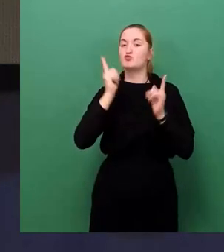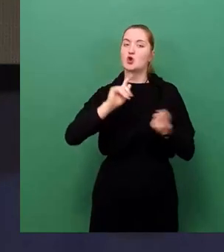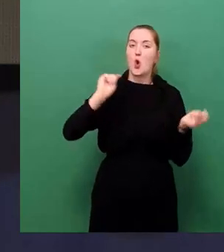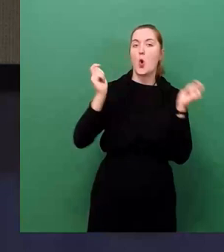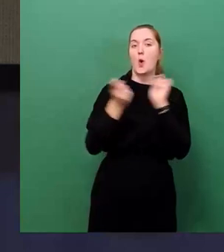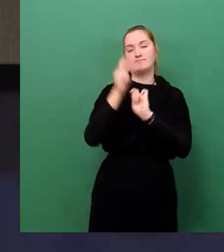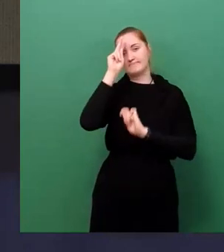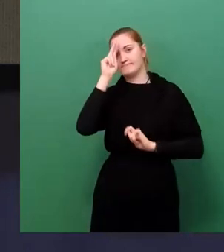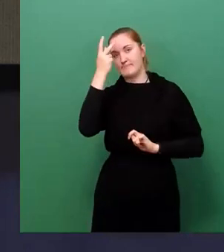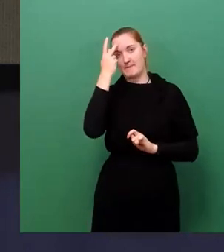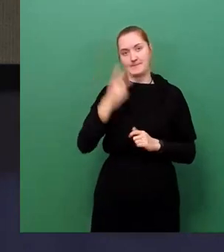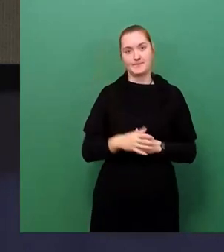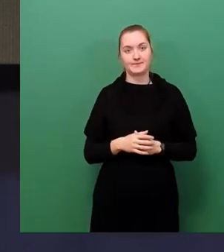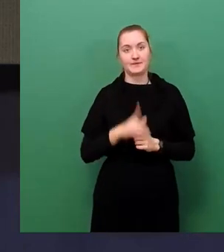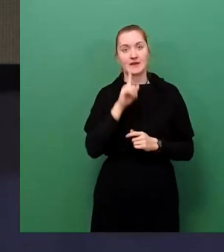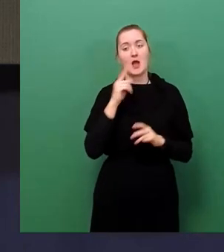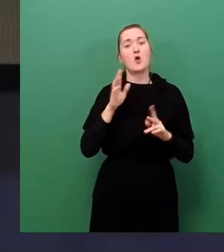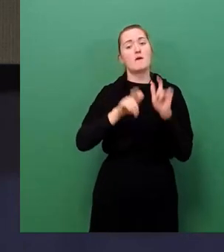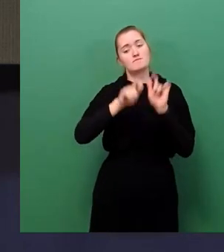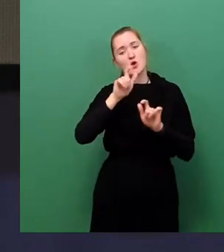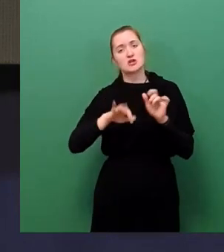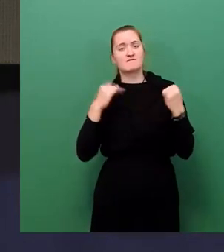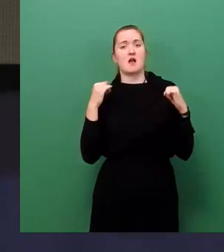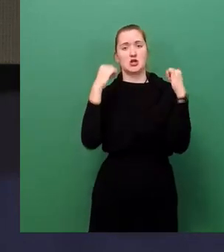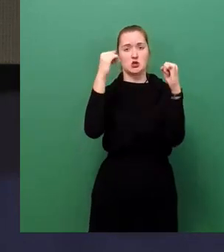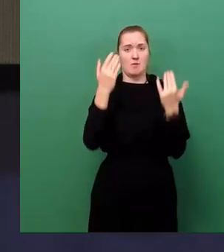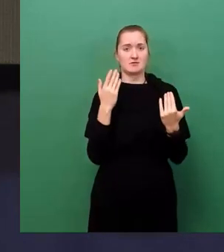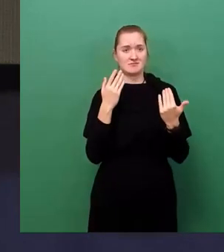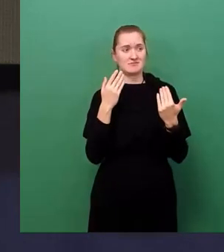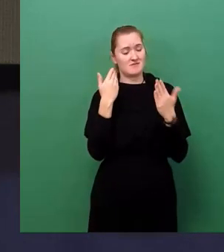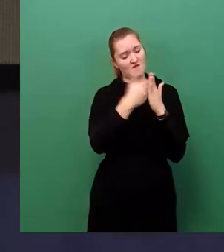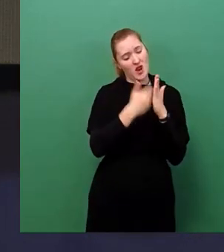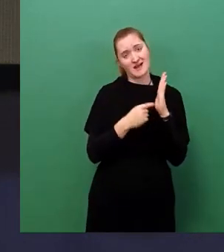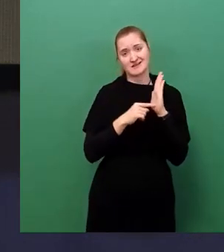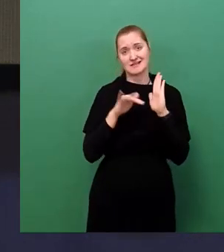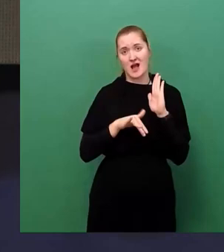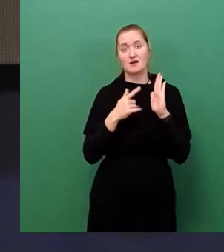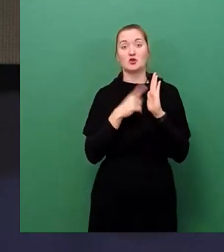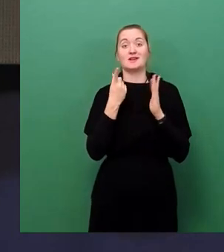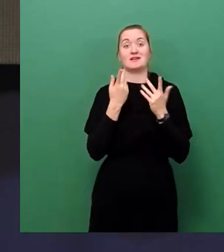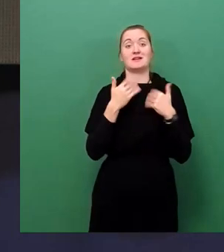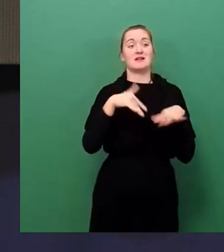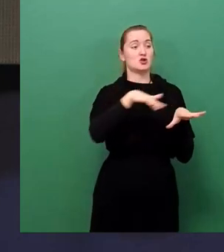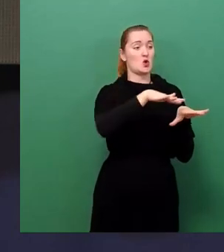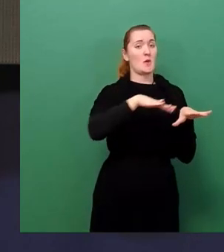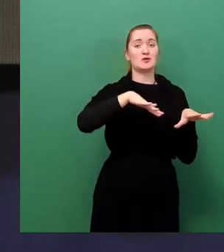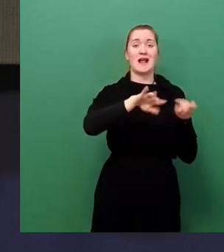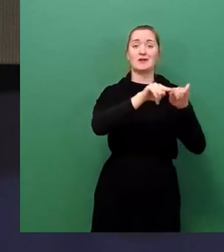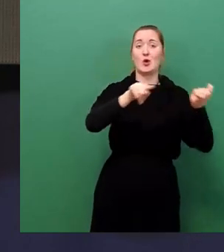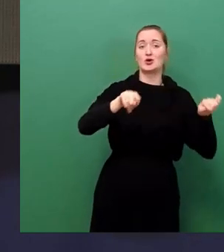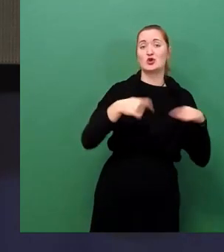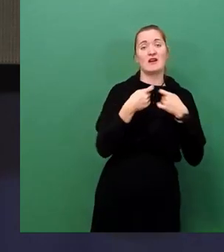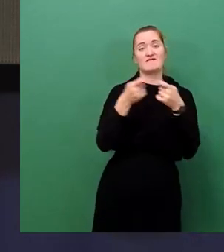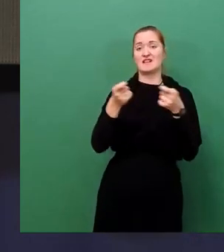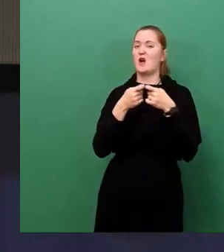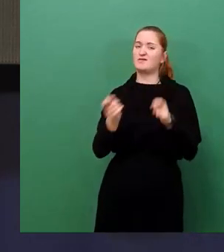zur Förderung des bürgerschaftlichen Engagements zeigt, der Verkauf von kommunalen Grundstücken ist keine Option.